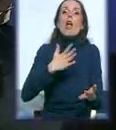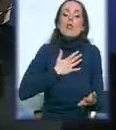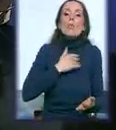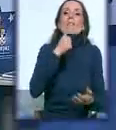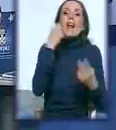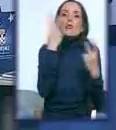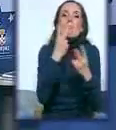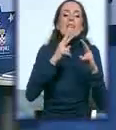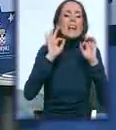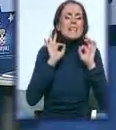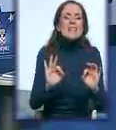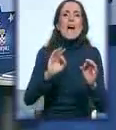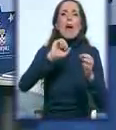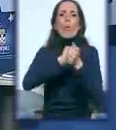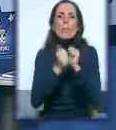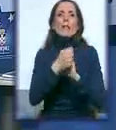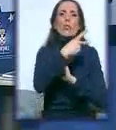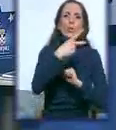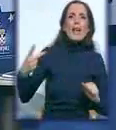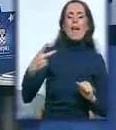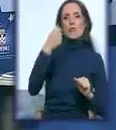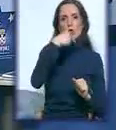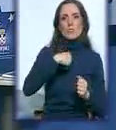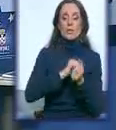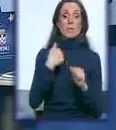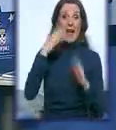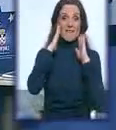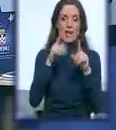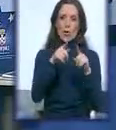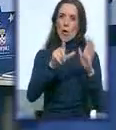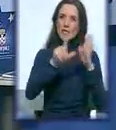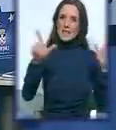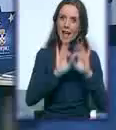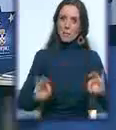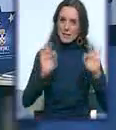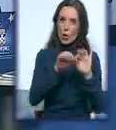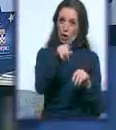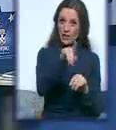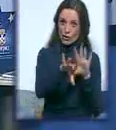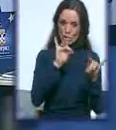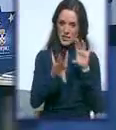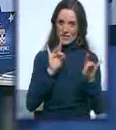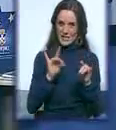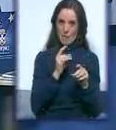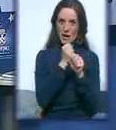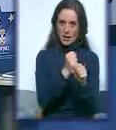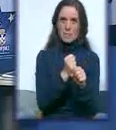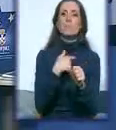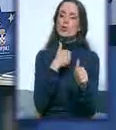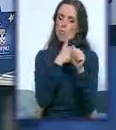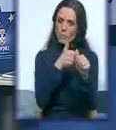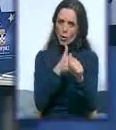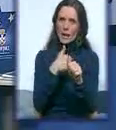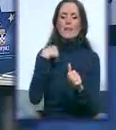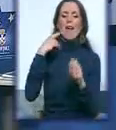temu za koju smo se izborili. Ja verujem da ovih 17 projekata onako propratit ćemo i da su to velike bitke i da će biti